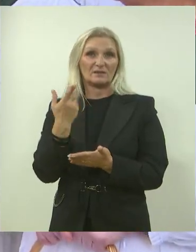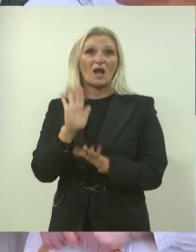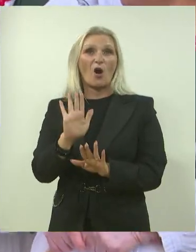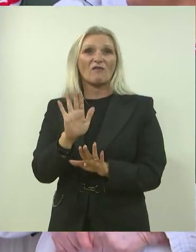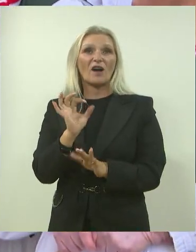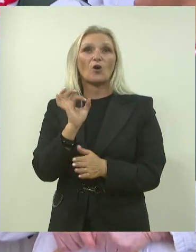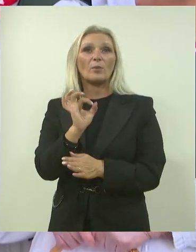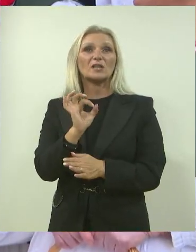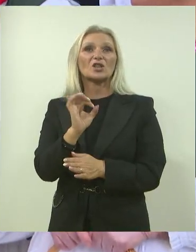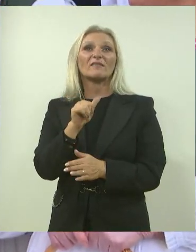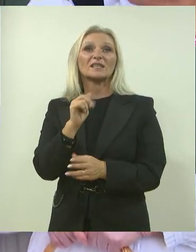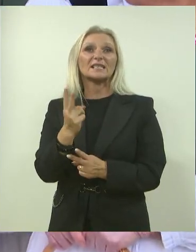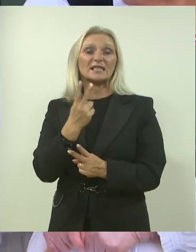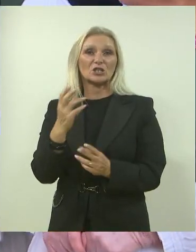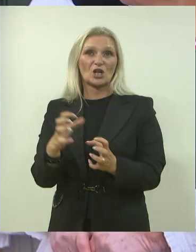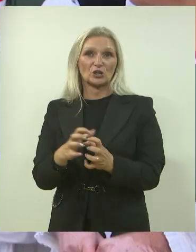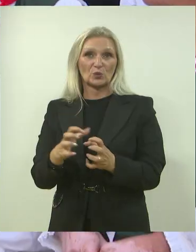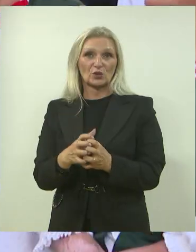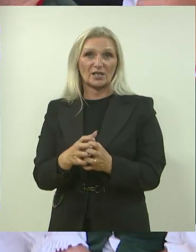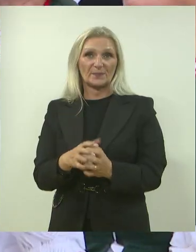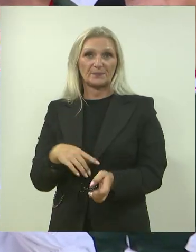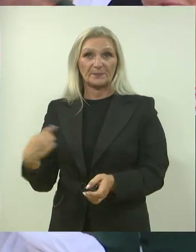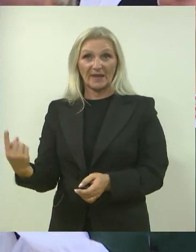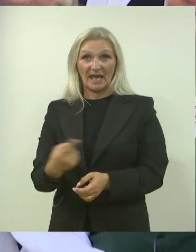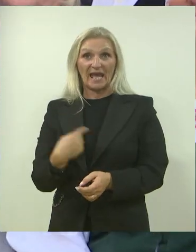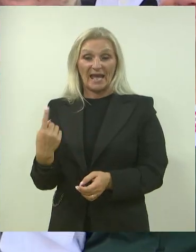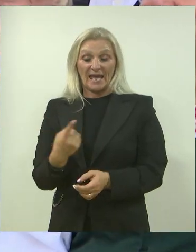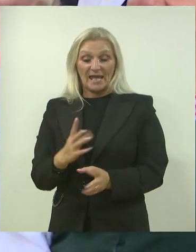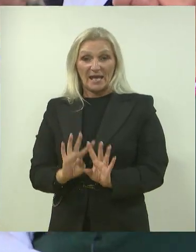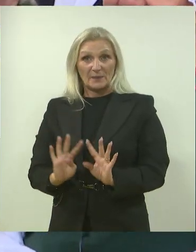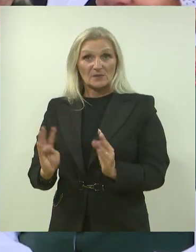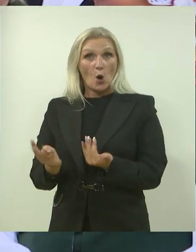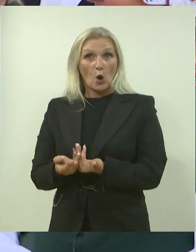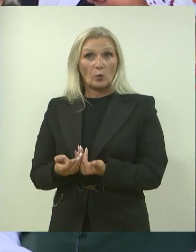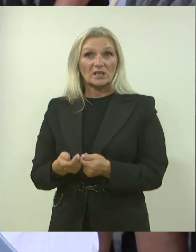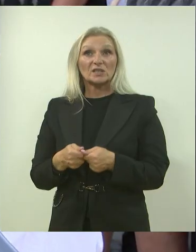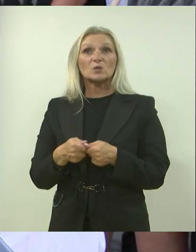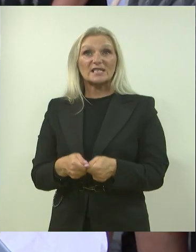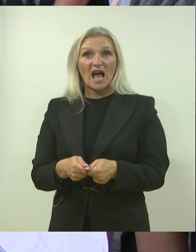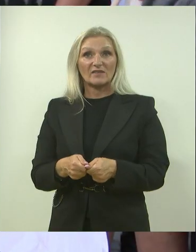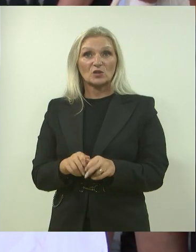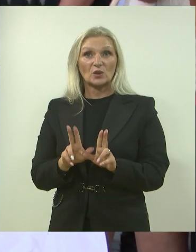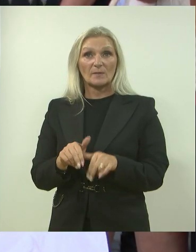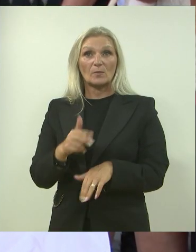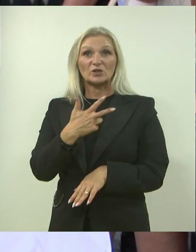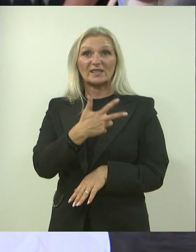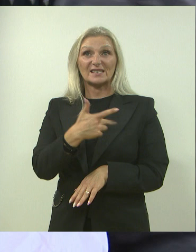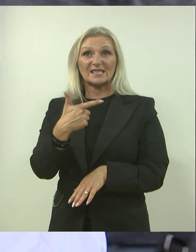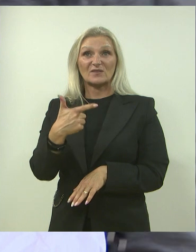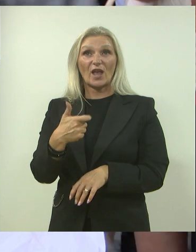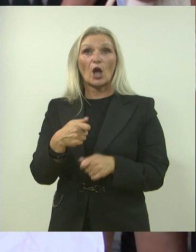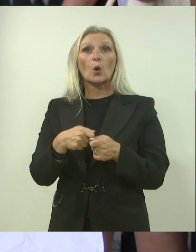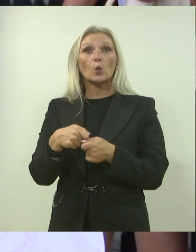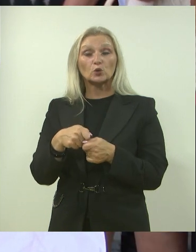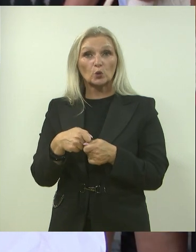ovakve oblježavanja i slična druženja. Mi smo inače okupljeni u Savezu. Imamo 32 udruge